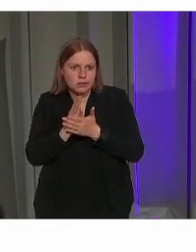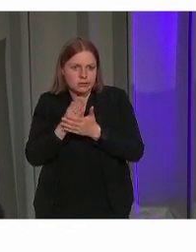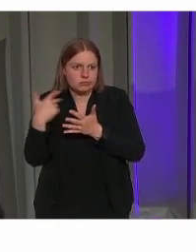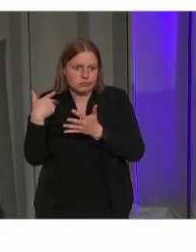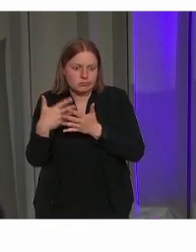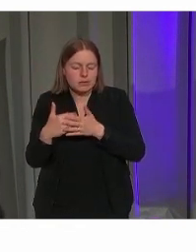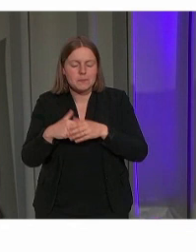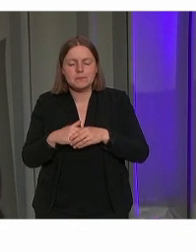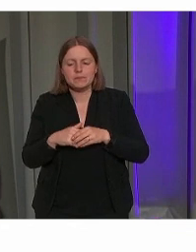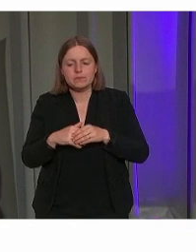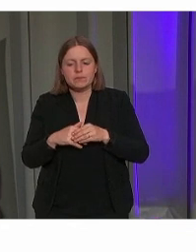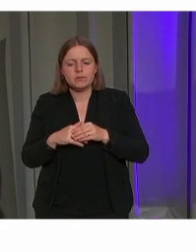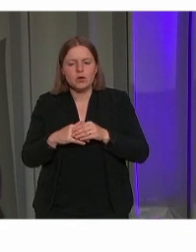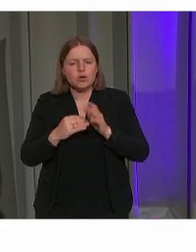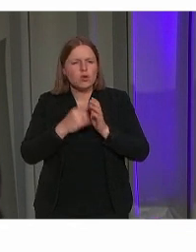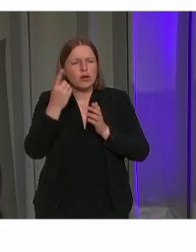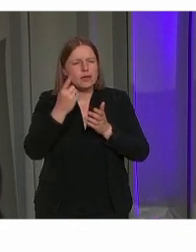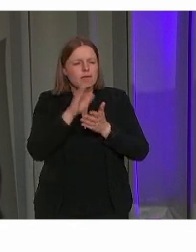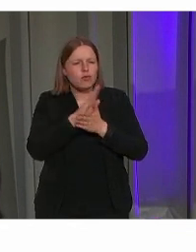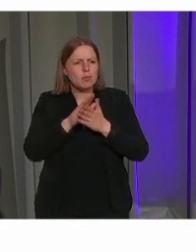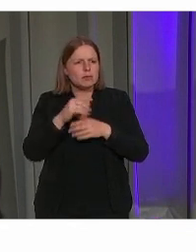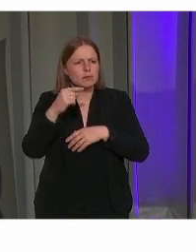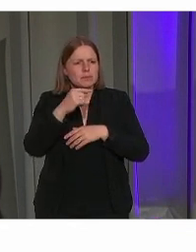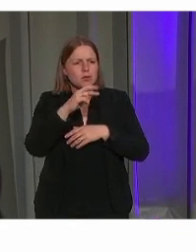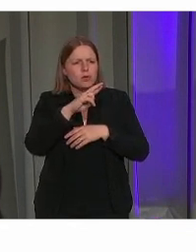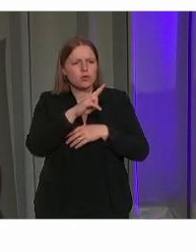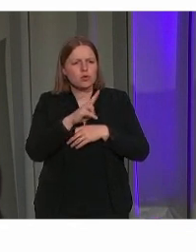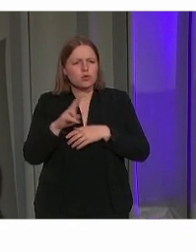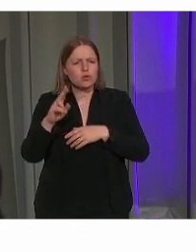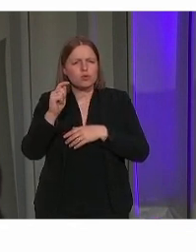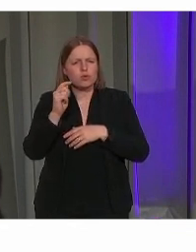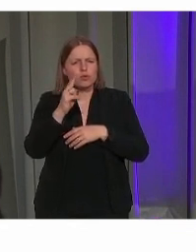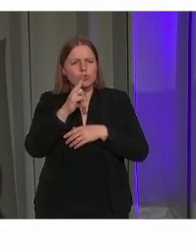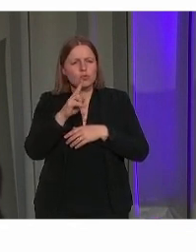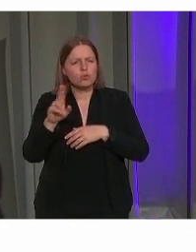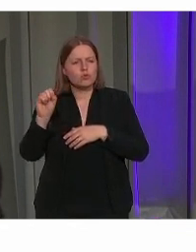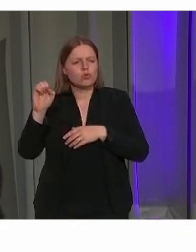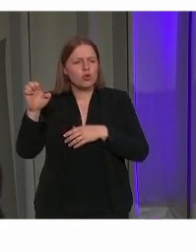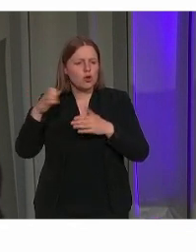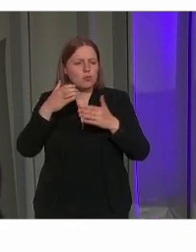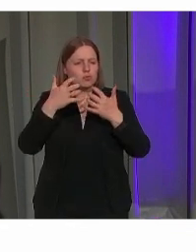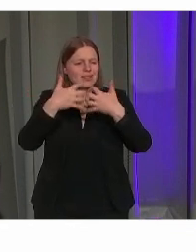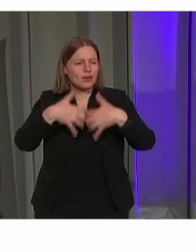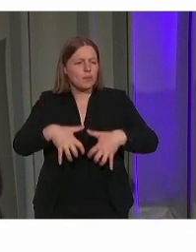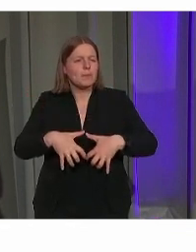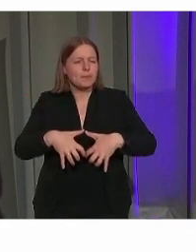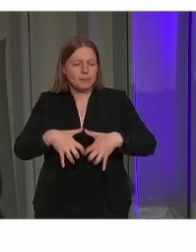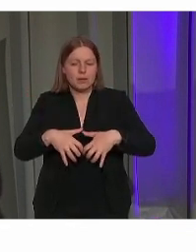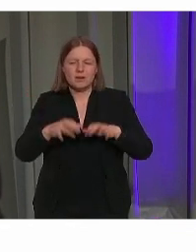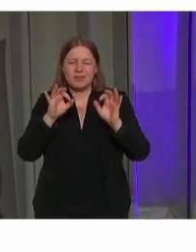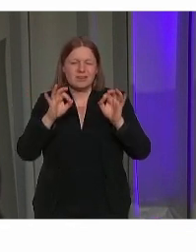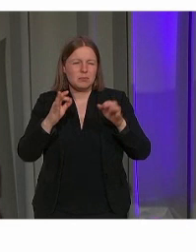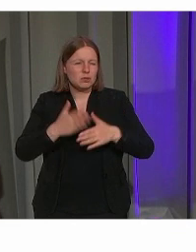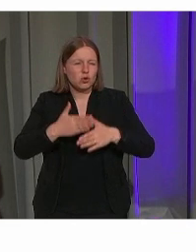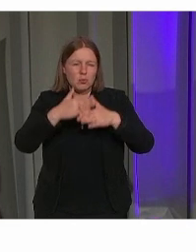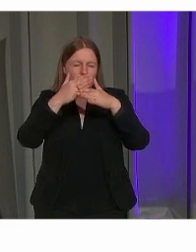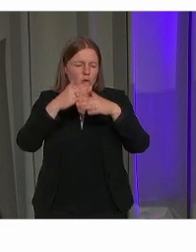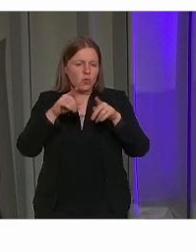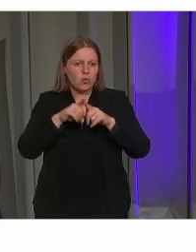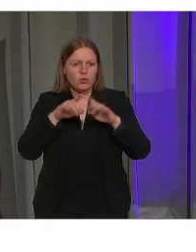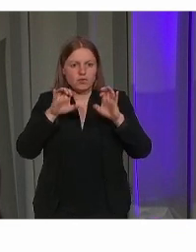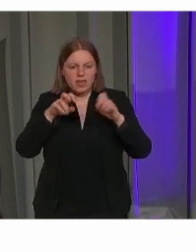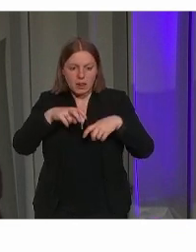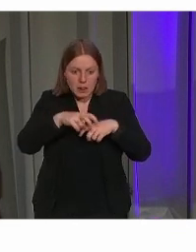Ik wil hier graag nog het voorbeeld van het Gruthuse Museum insteken. Dat is een typisch gebouw waarbij er ook heel veel